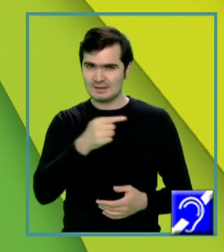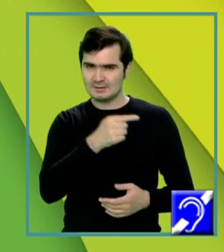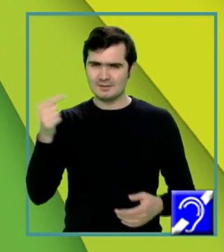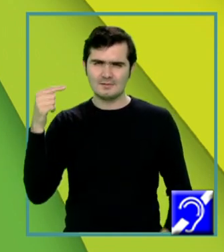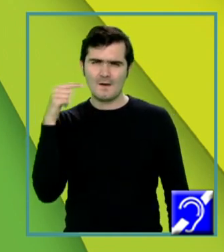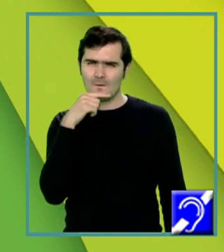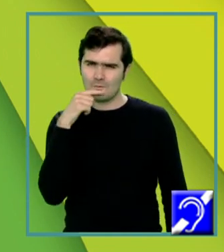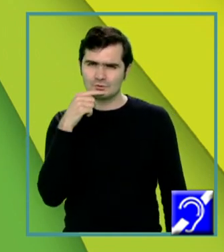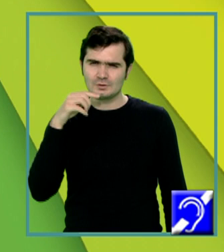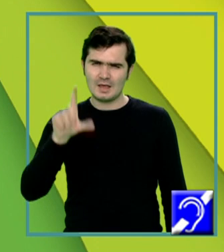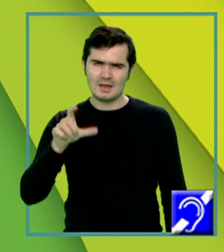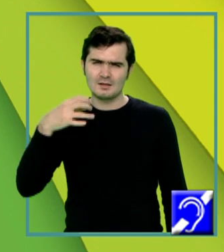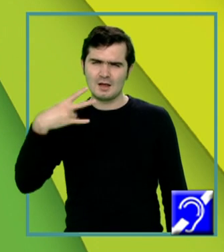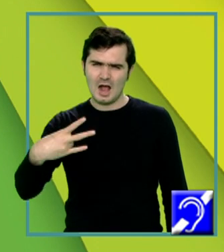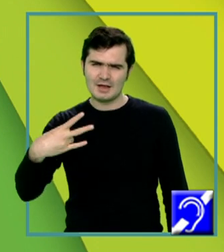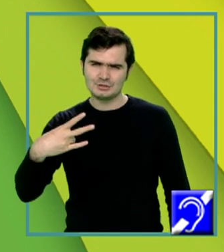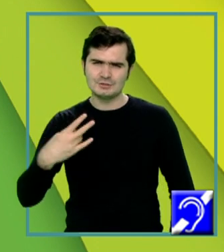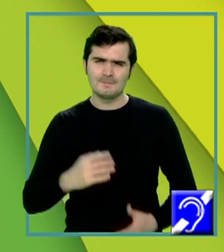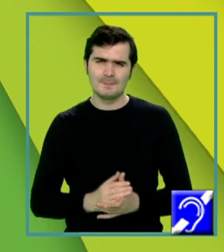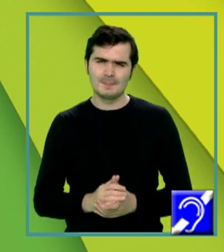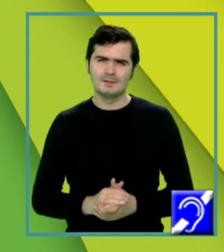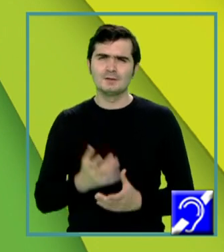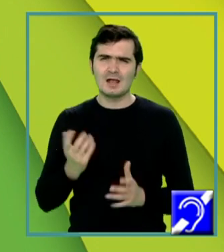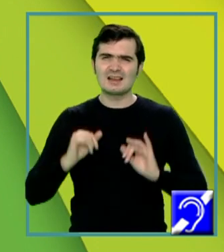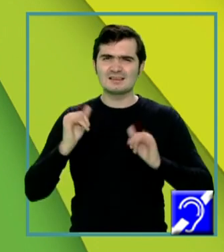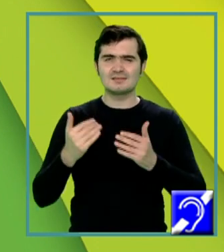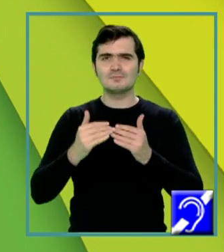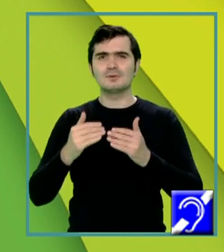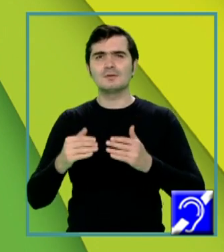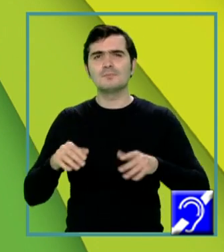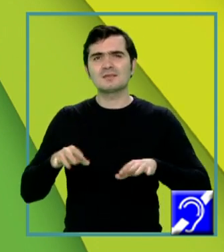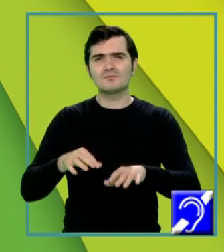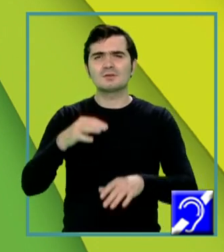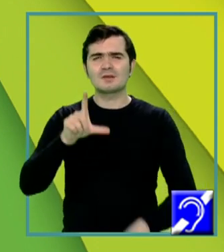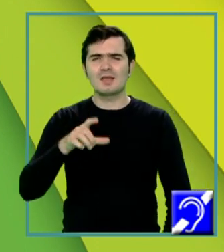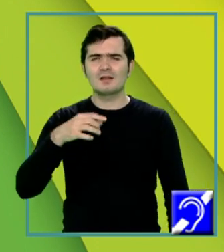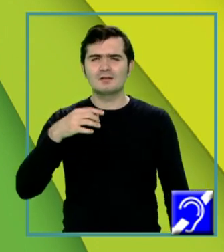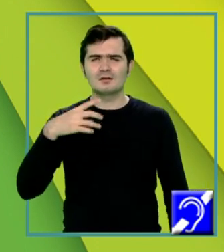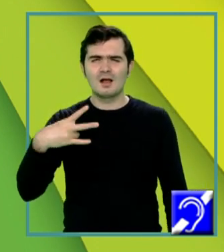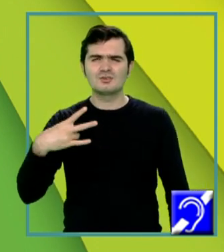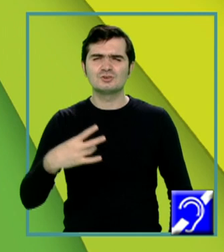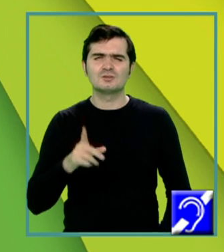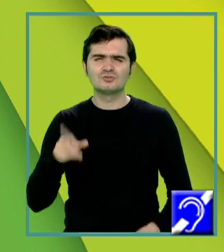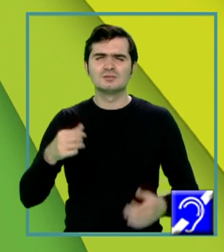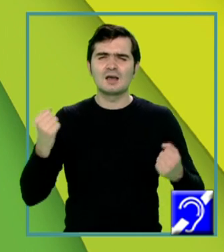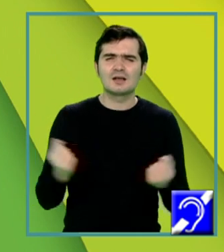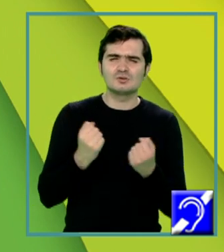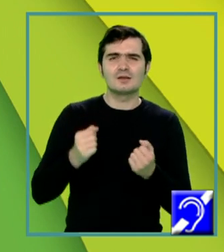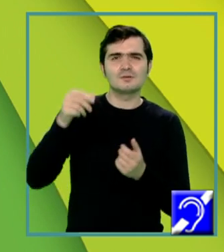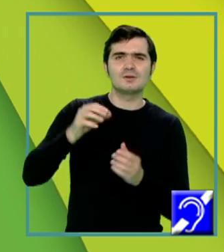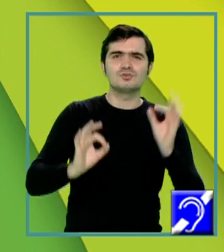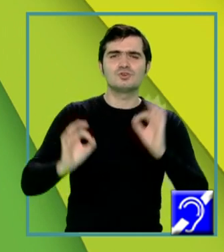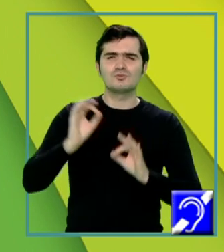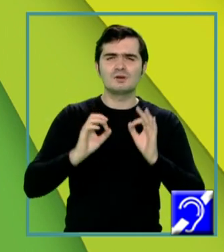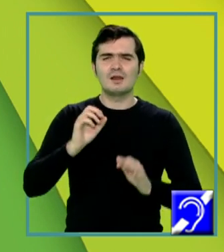LH, deci funcția endocrină se întâmplă sub influența LH-ului, care acționează pe celulele